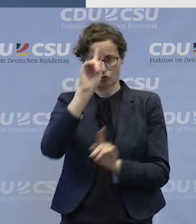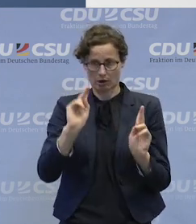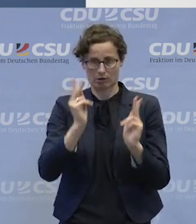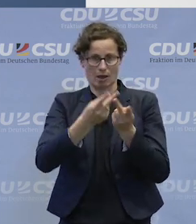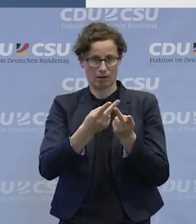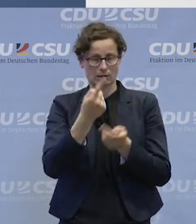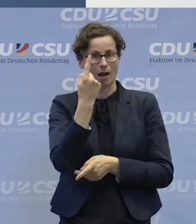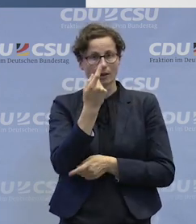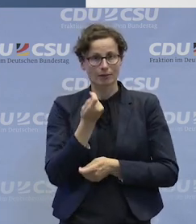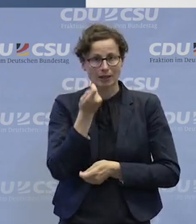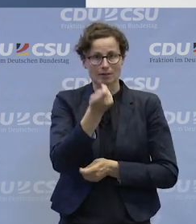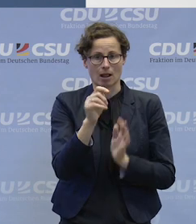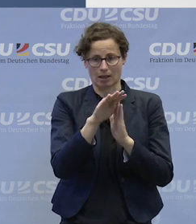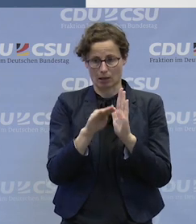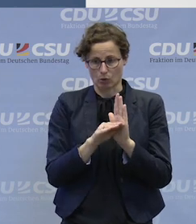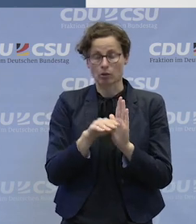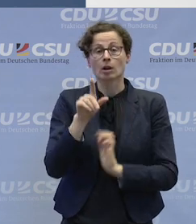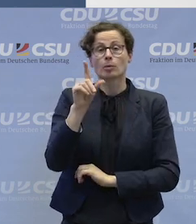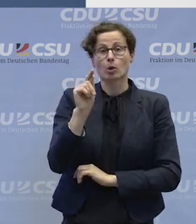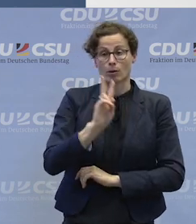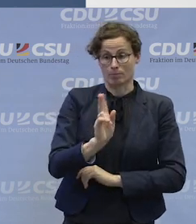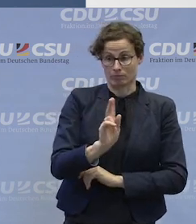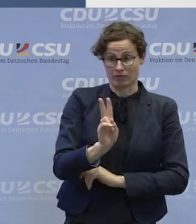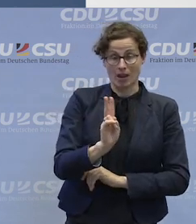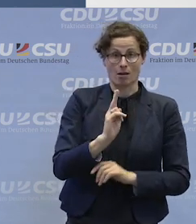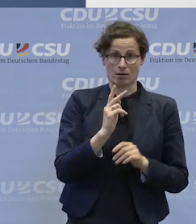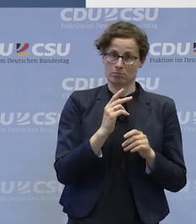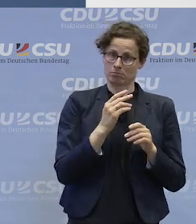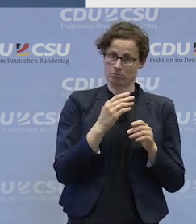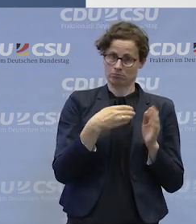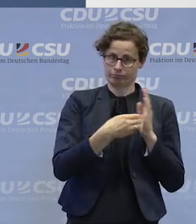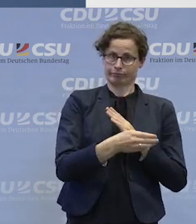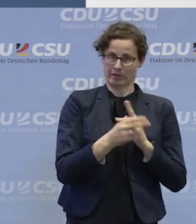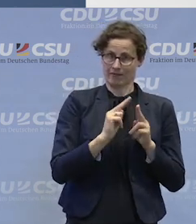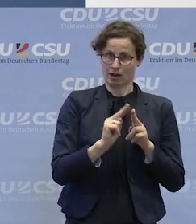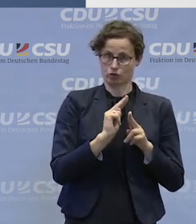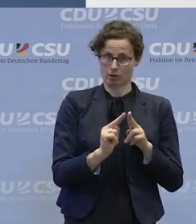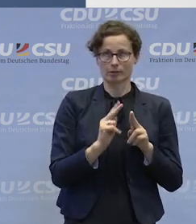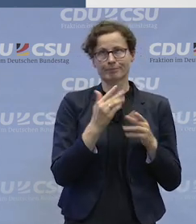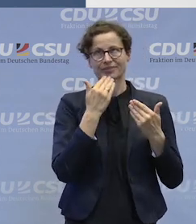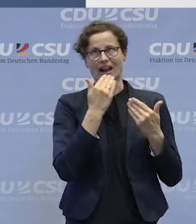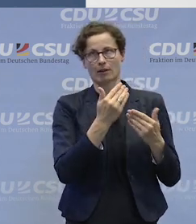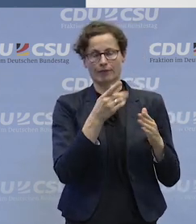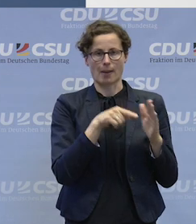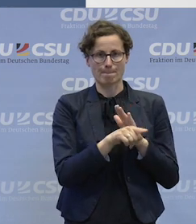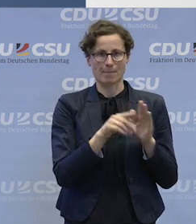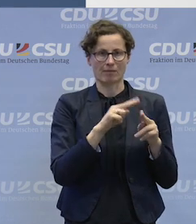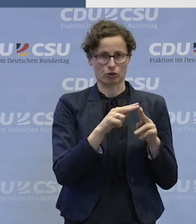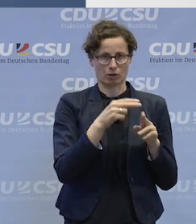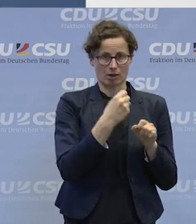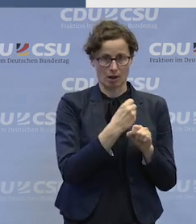Regelung gibt, um Menschen, die normalerweise in einer Werkstatt arbeiten dürfen, eine Finanzierung